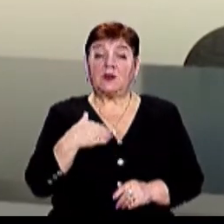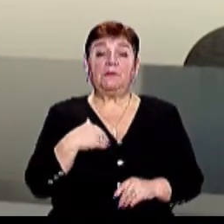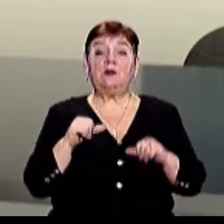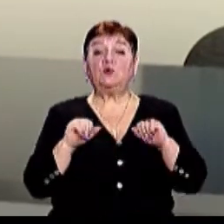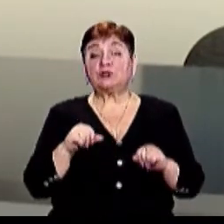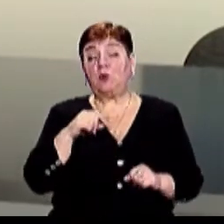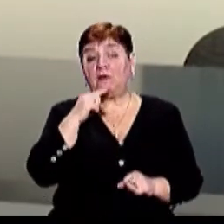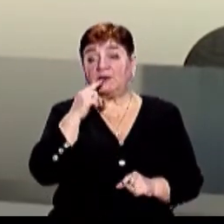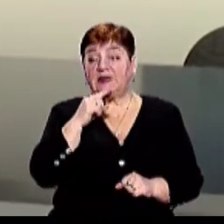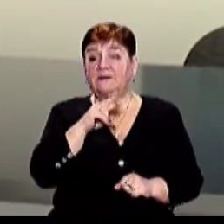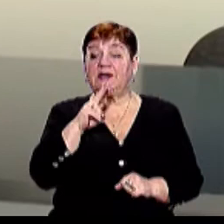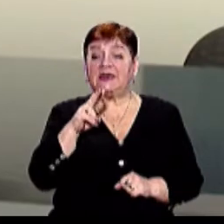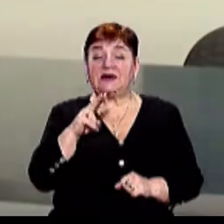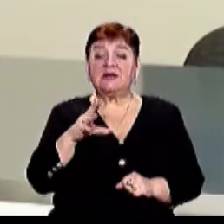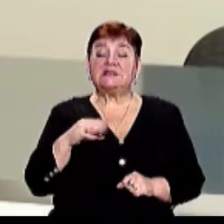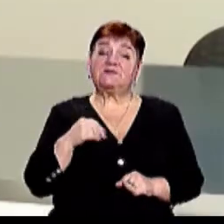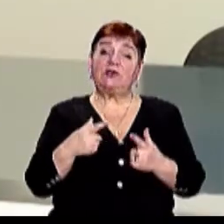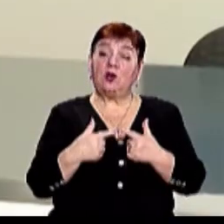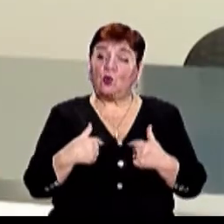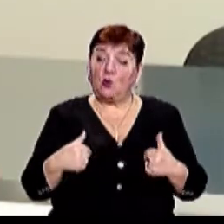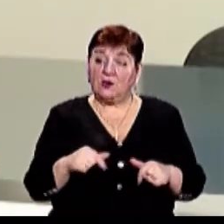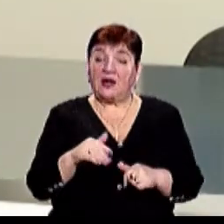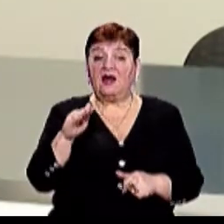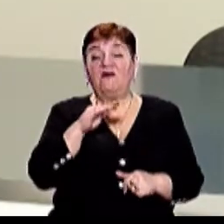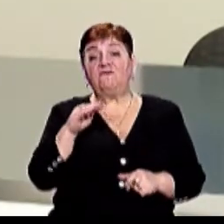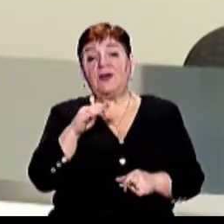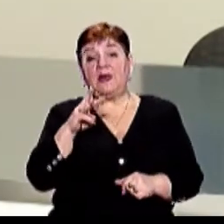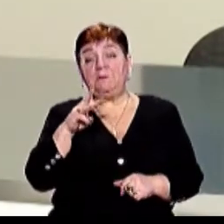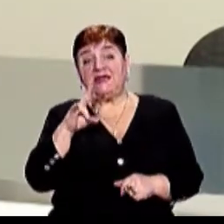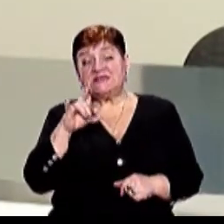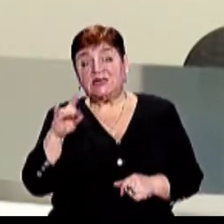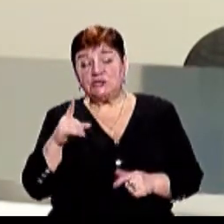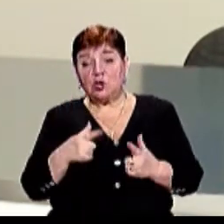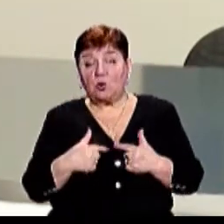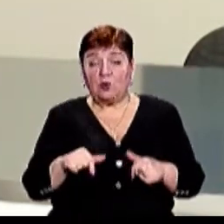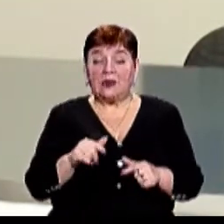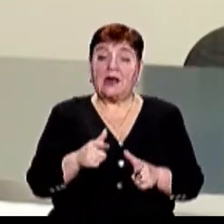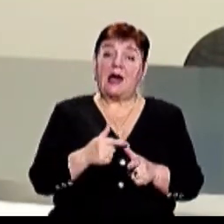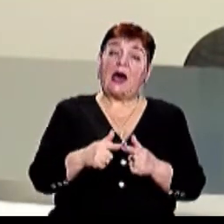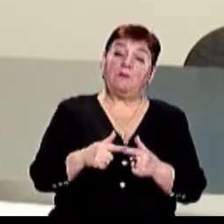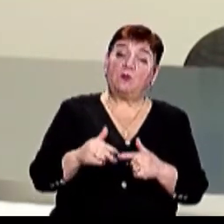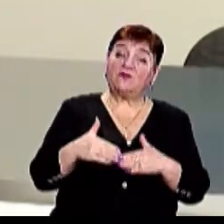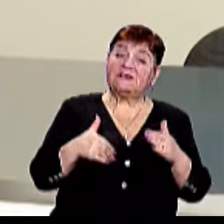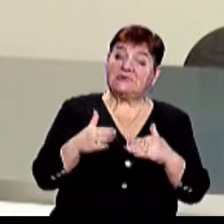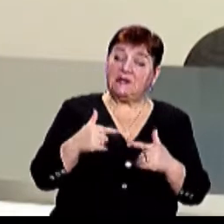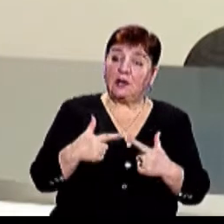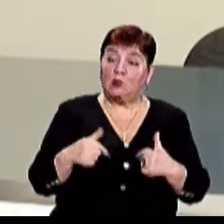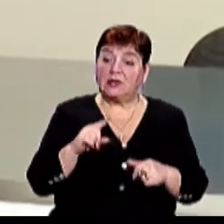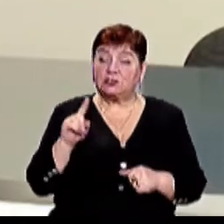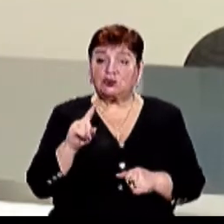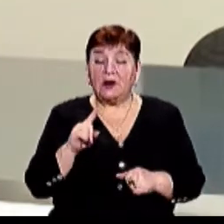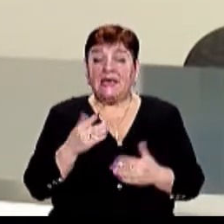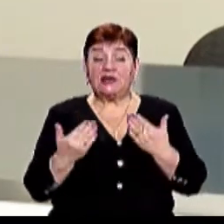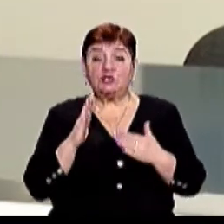можемо говорити тільки в якихось своїх колах Чи в фемінітиви, феміністичних колах, чи в якихось професійних мовознавчих колах Але якщо цього не